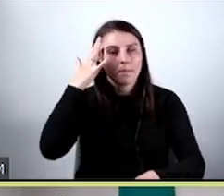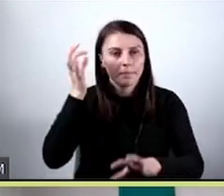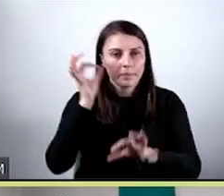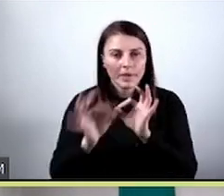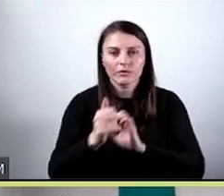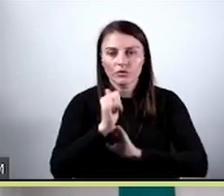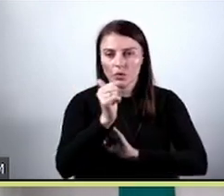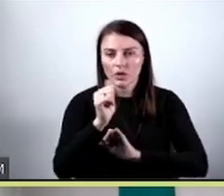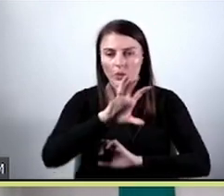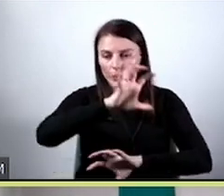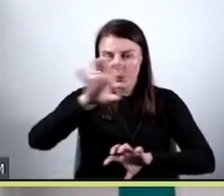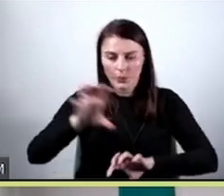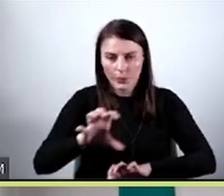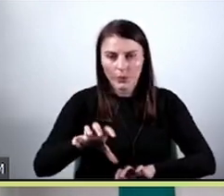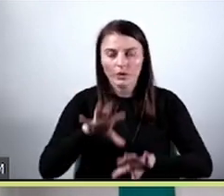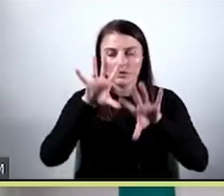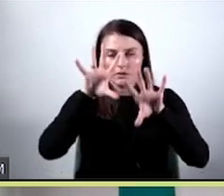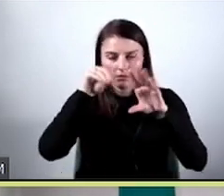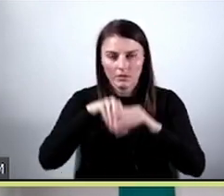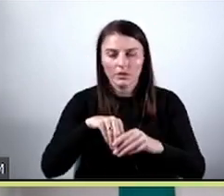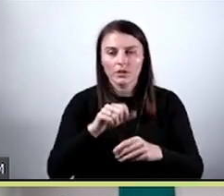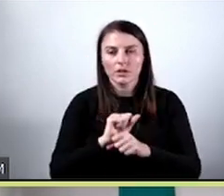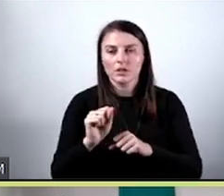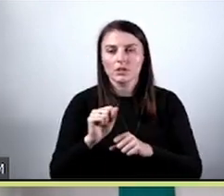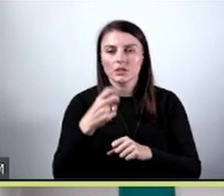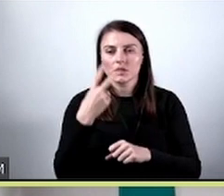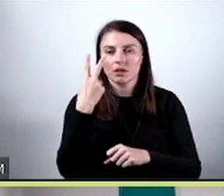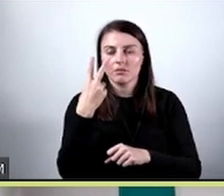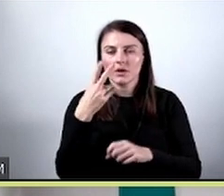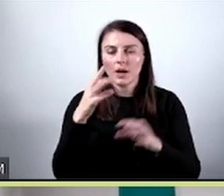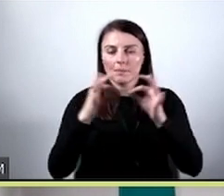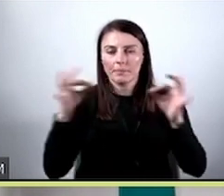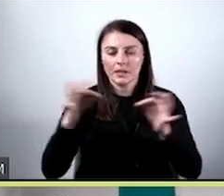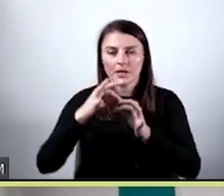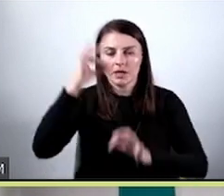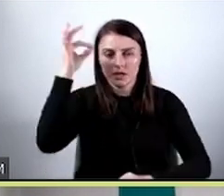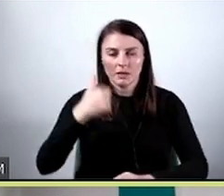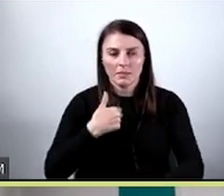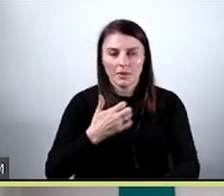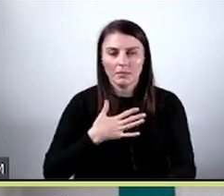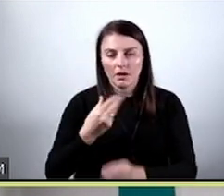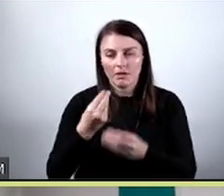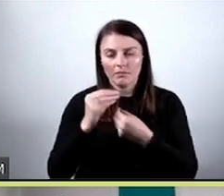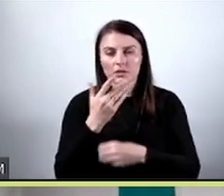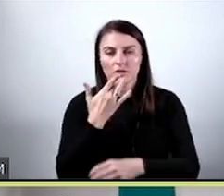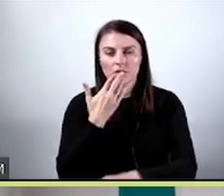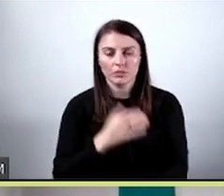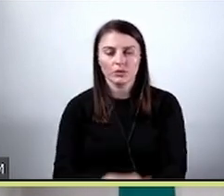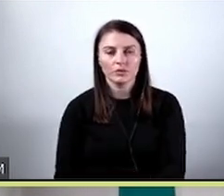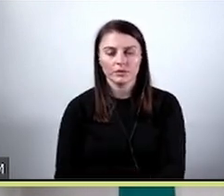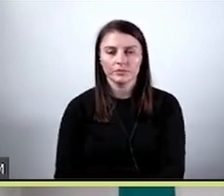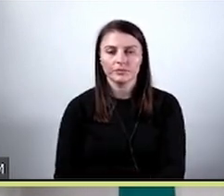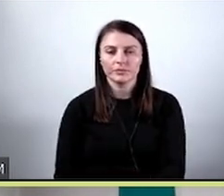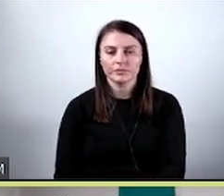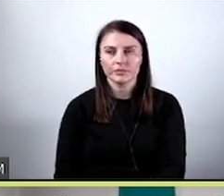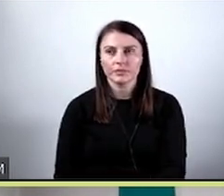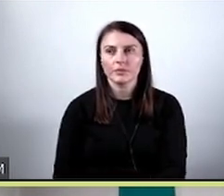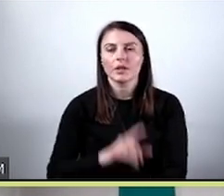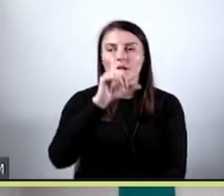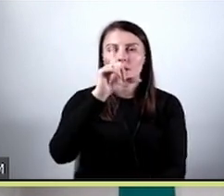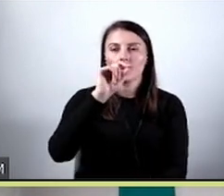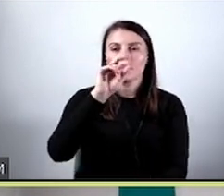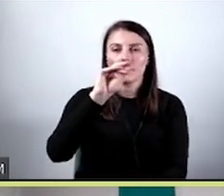do wszystkich przypadków, operujemy takimi dwoma miarami, które więcej nam mówią, precyzją i czułością,